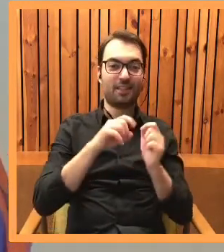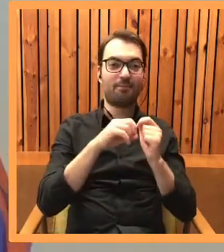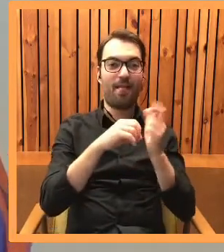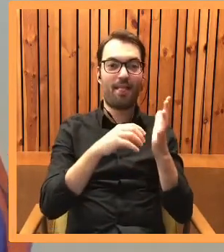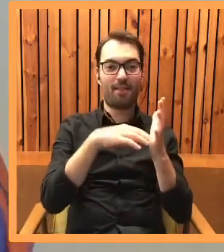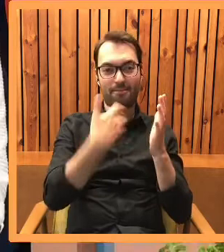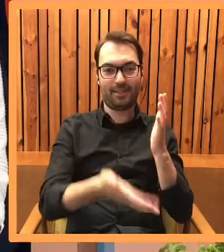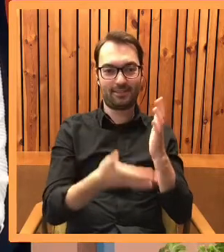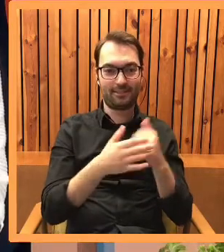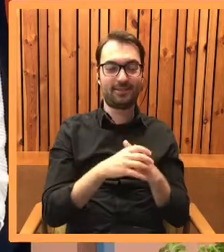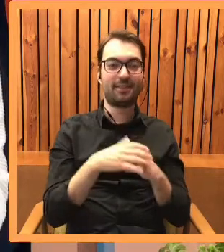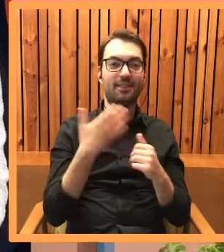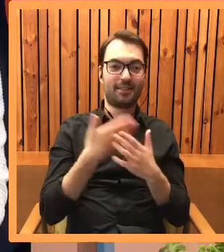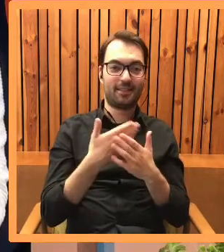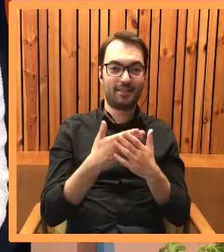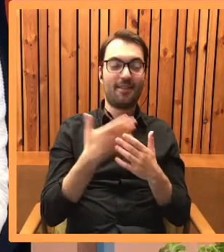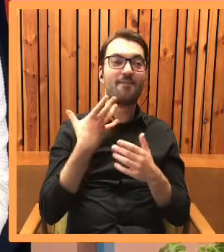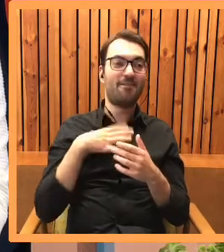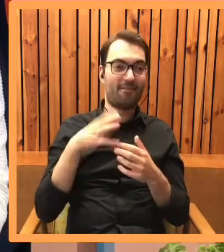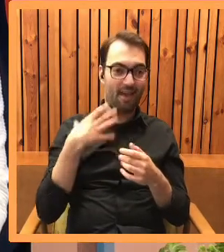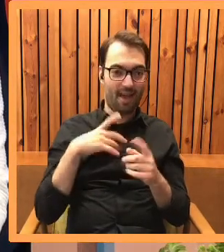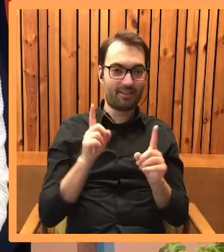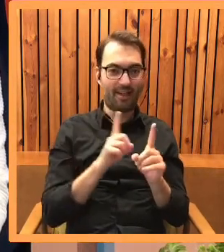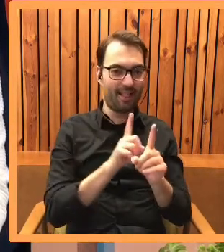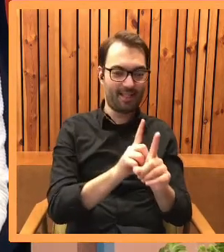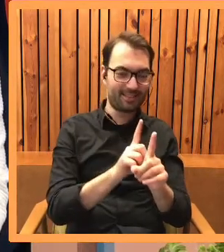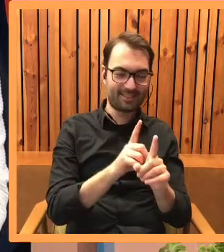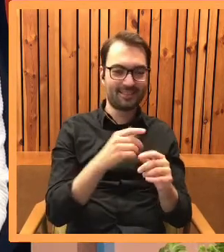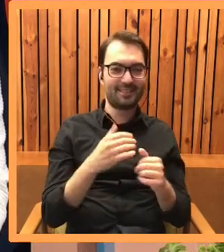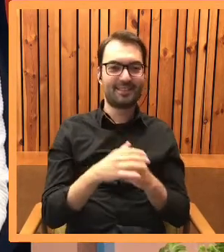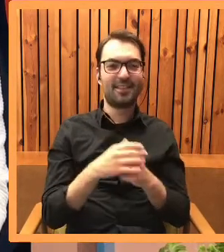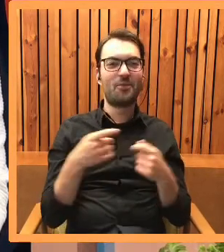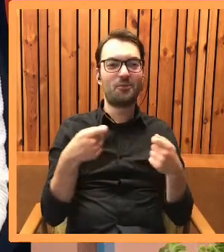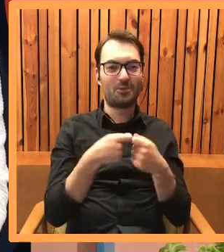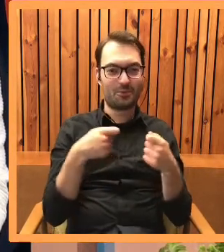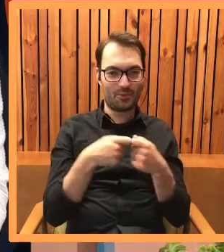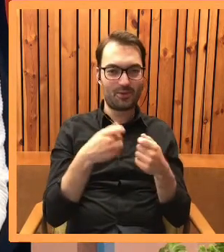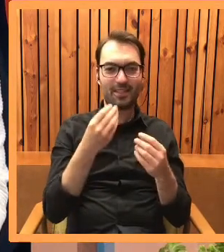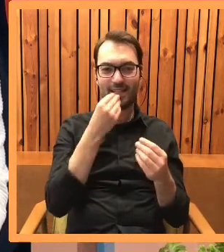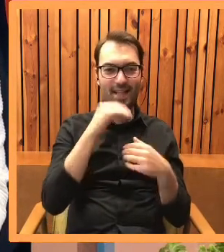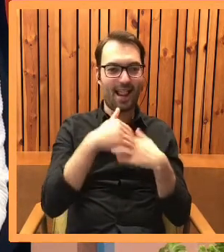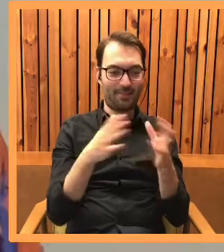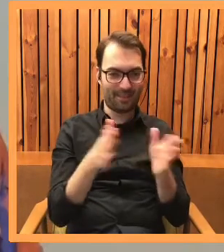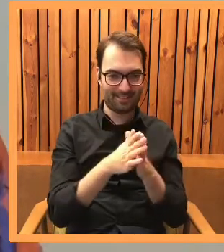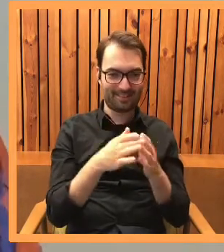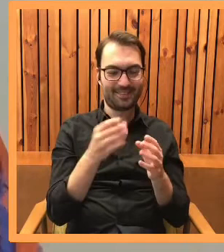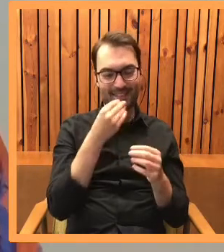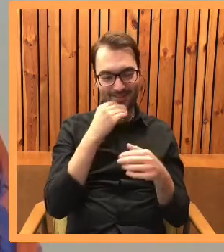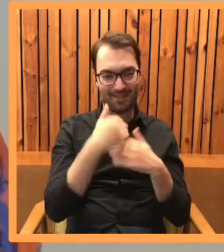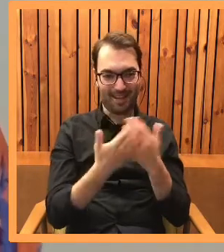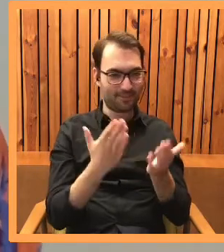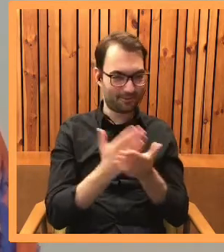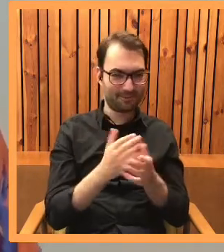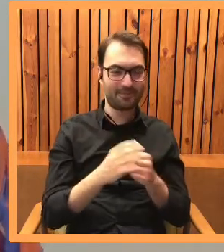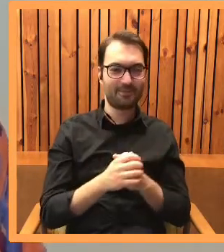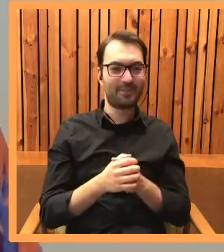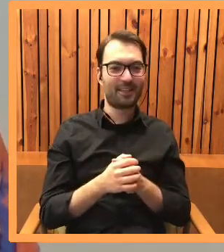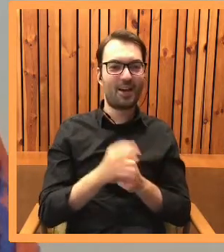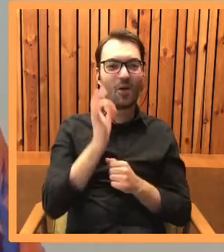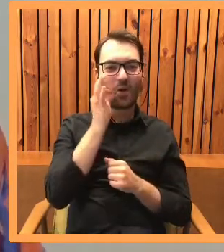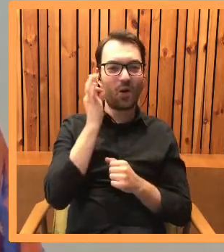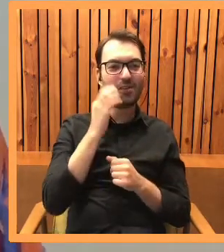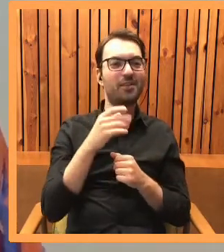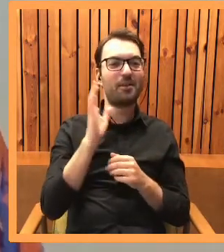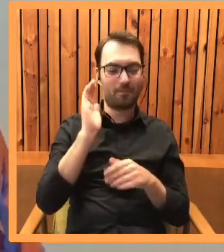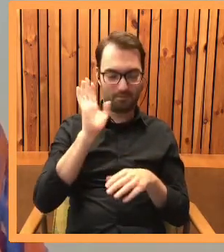opuści. I warto się dogadać. Tak, warto się z nim dogadać, zaprzyjaźnić. Wspólnie już jedzą pieczywo. On jako pierwszy też